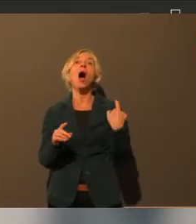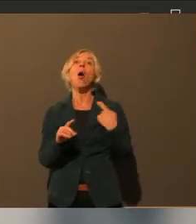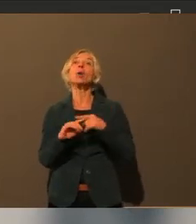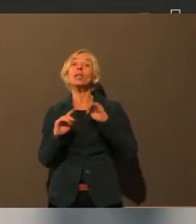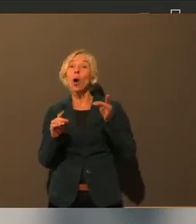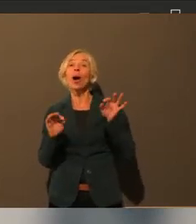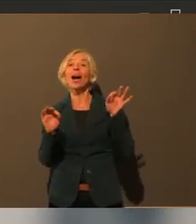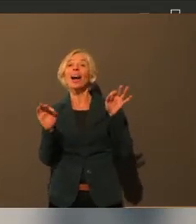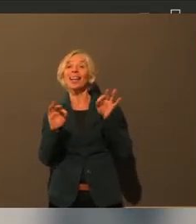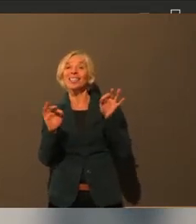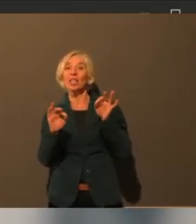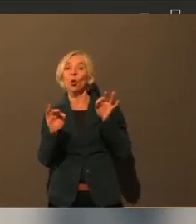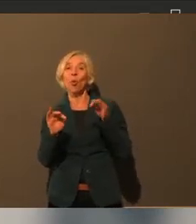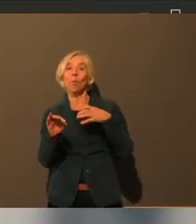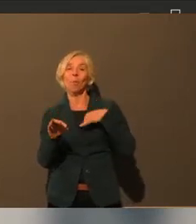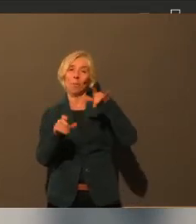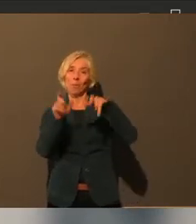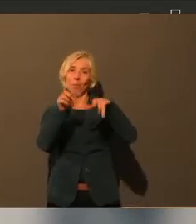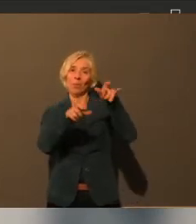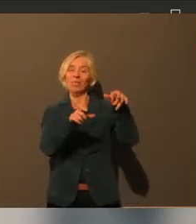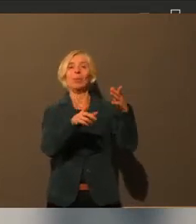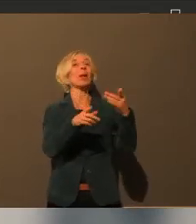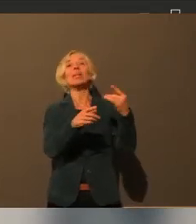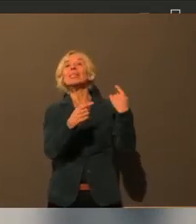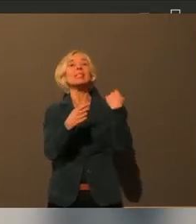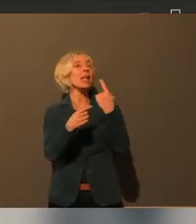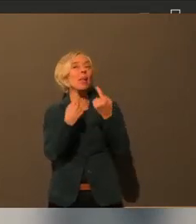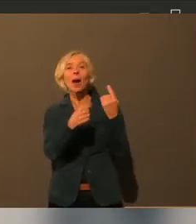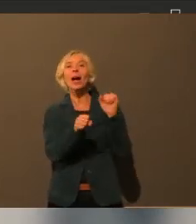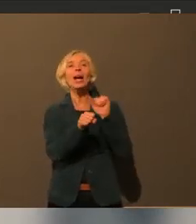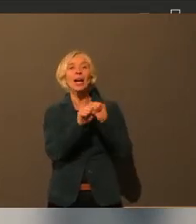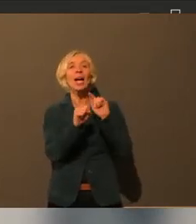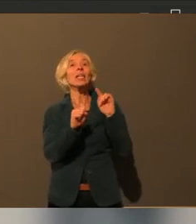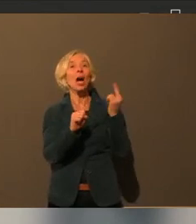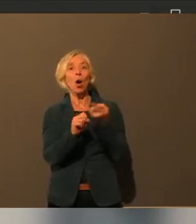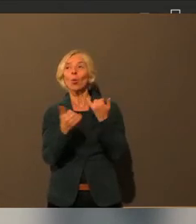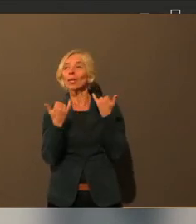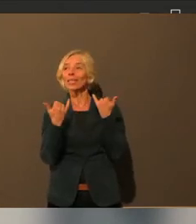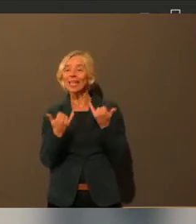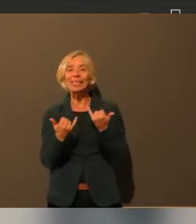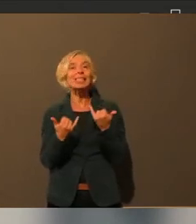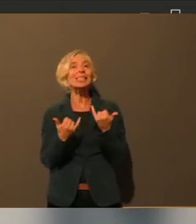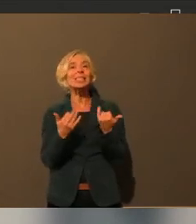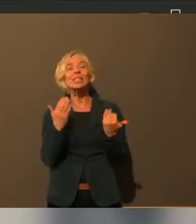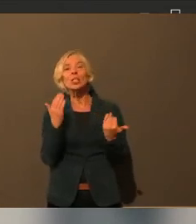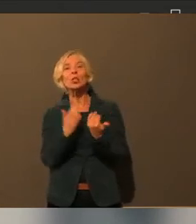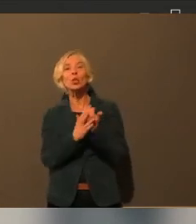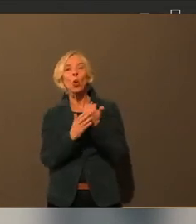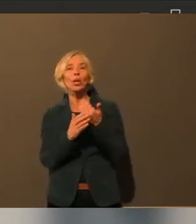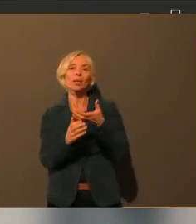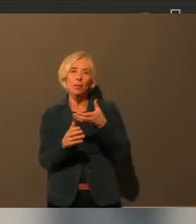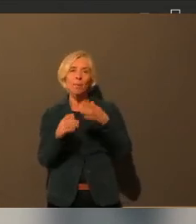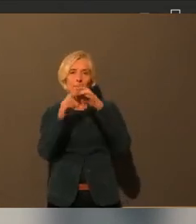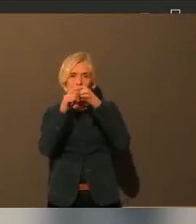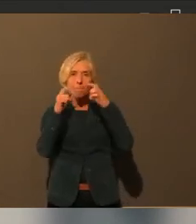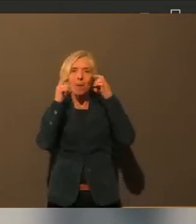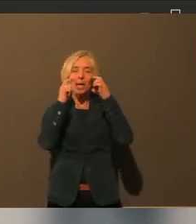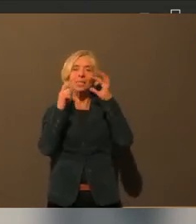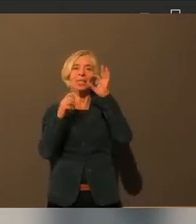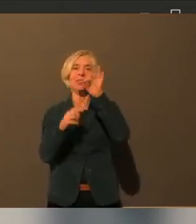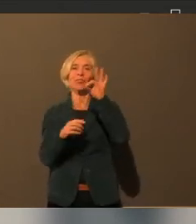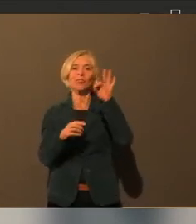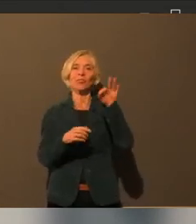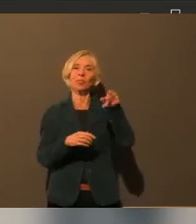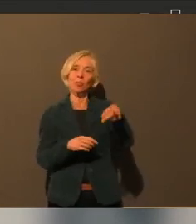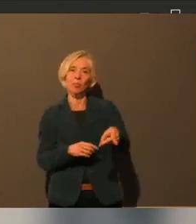Risikopatientinnen und Risikopatienten ja auch die Möglichkeit haben, FFP2-Masken zu bekommen in den Apotheken. Das ist ja auch in den letzten